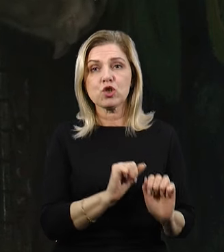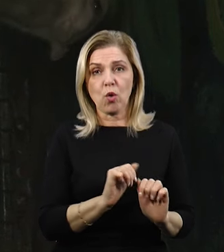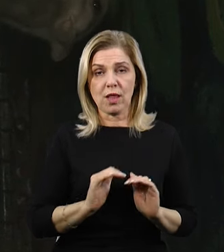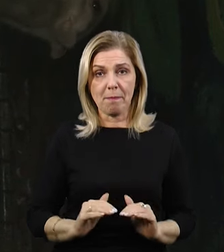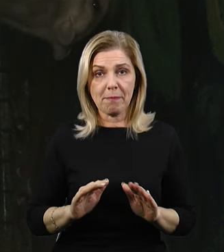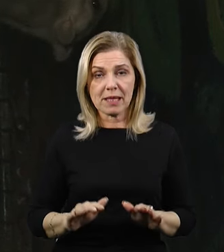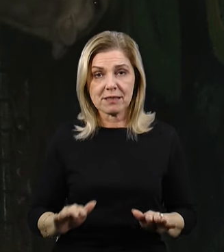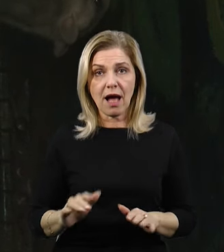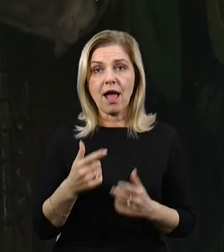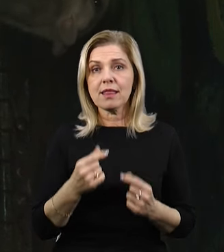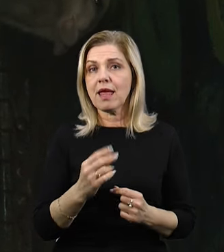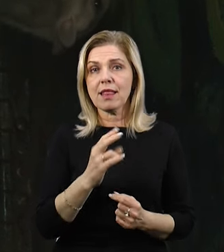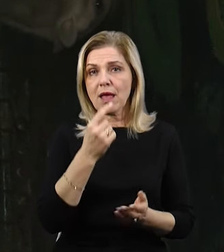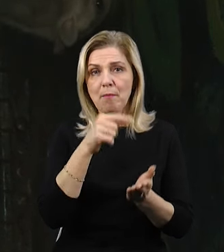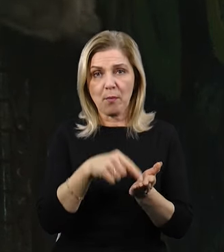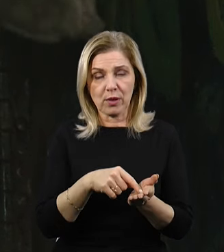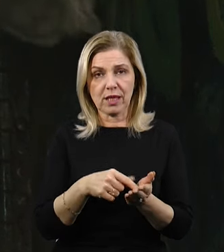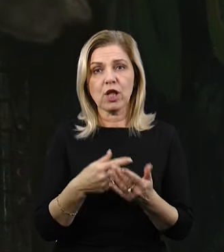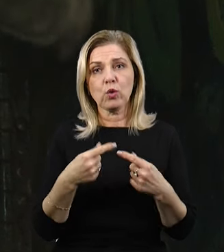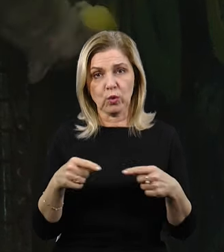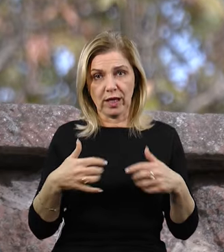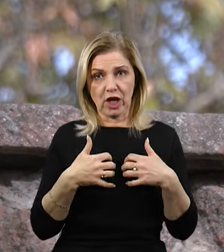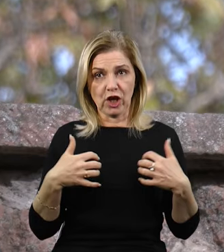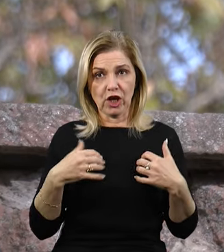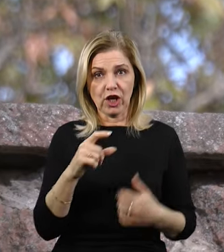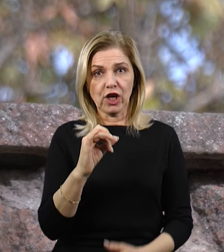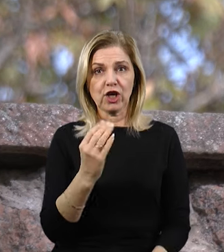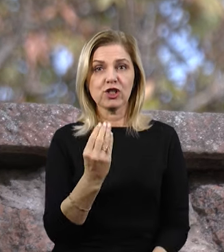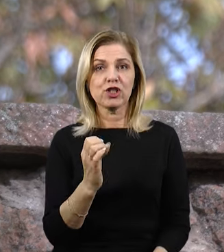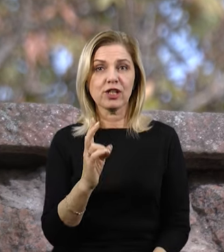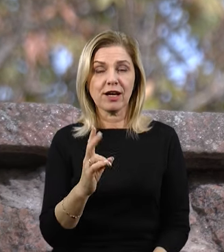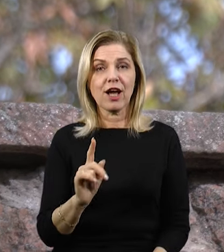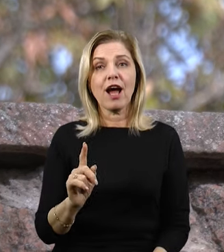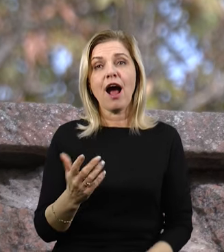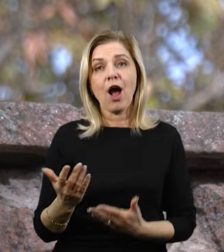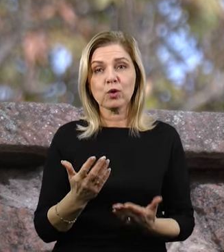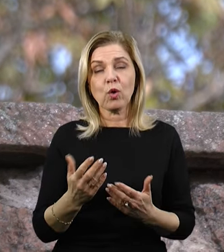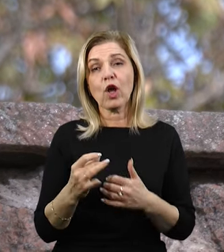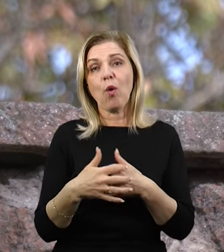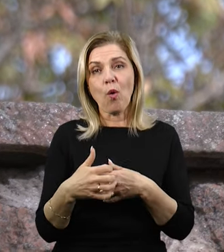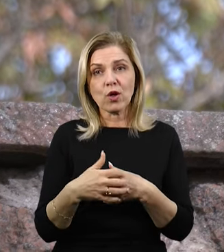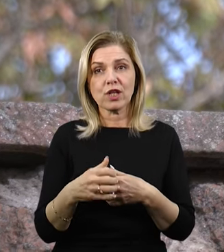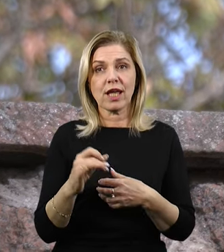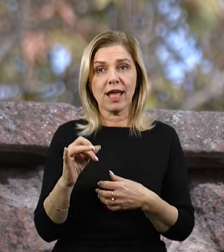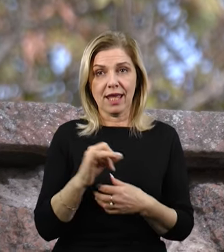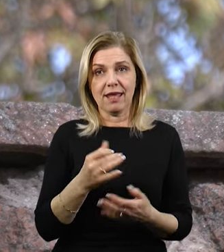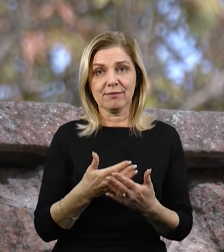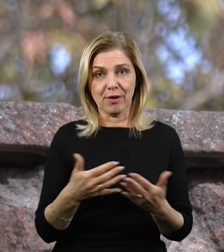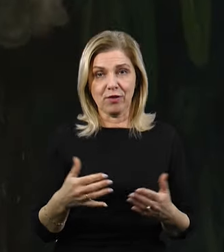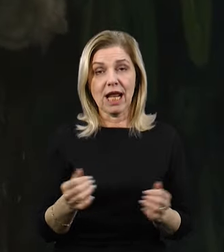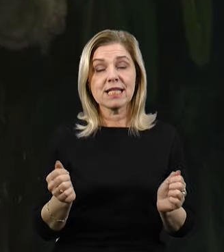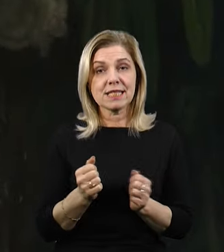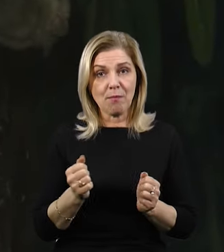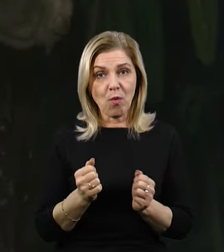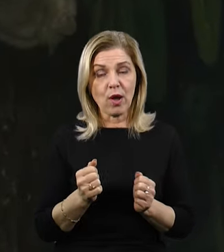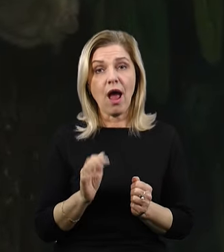для них не доберуться хищники, які живуть в зв'язковій середі цієї кошки, куниці. І вони у нас